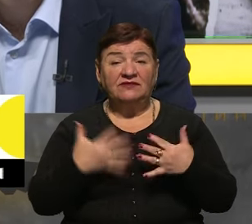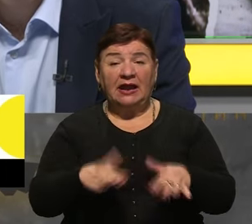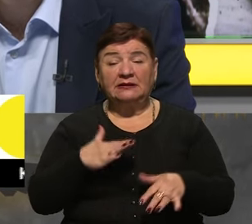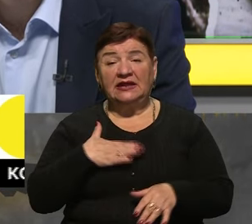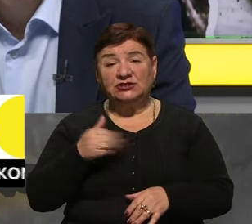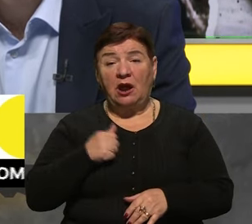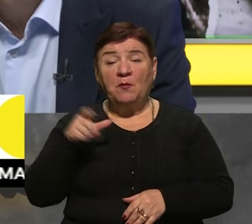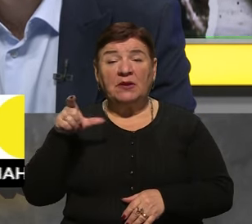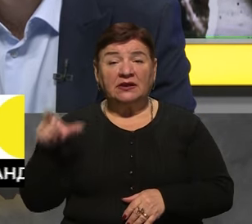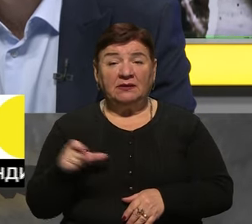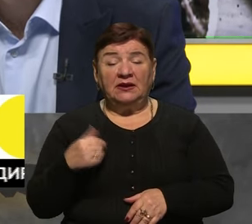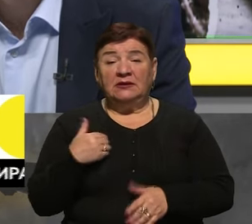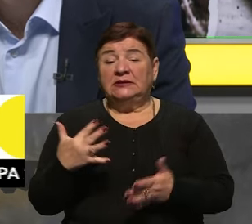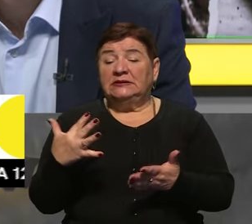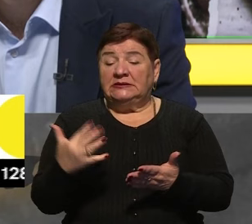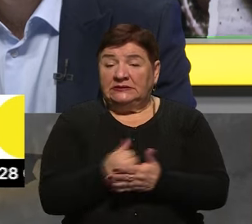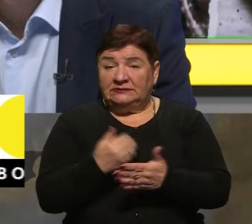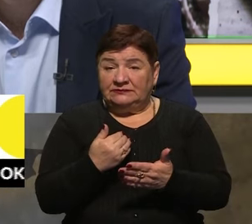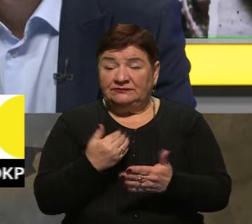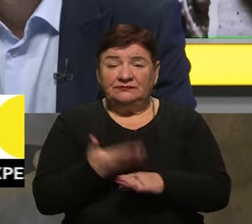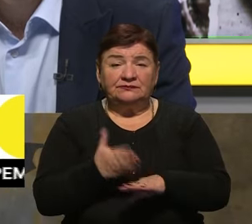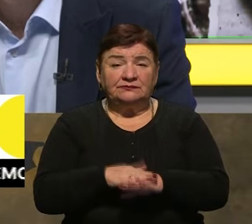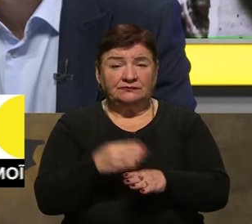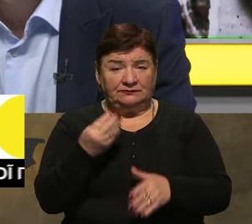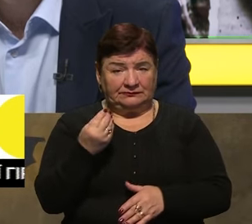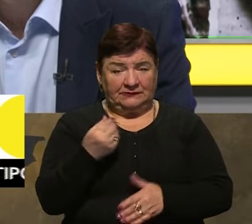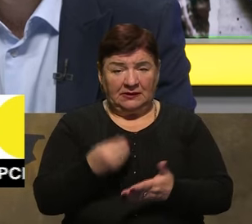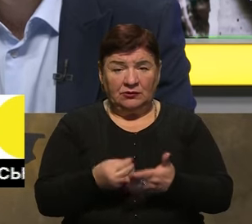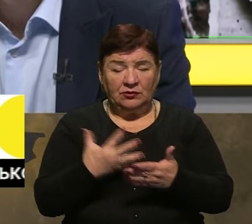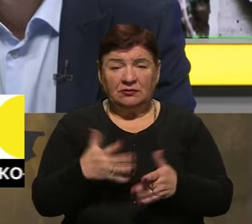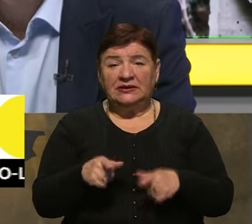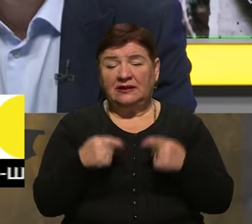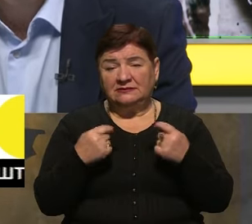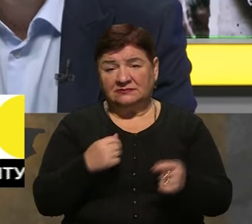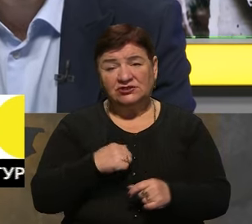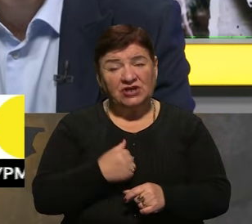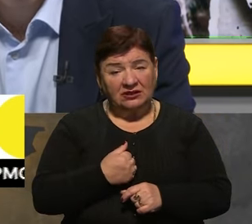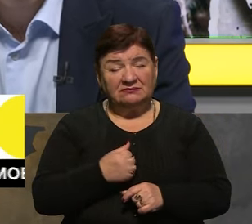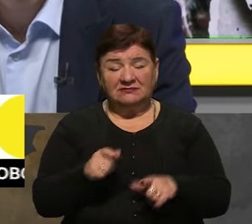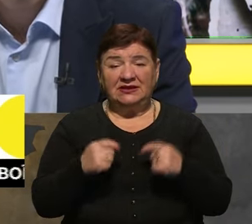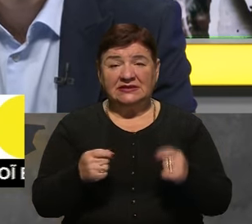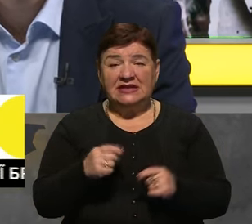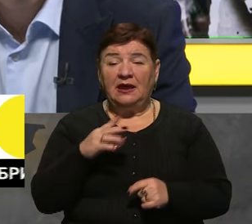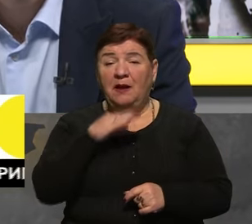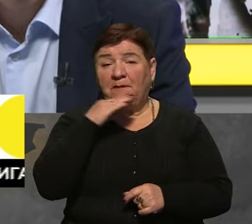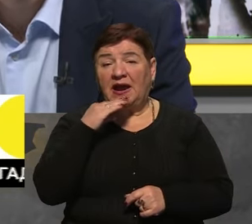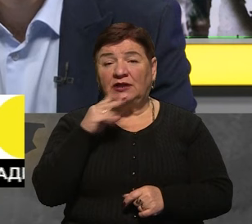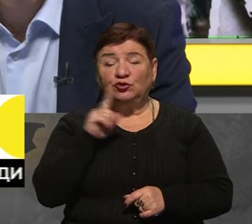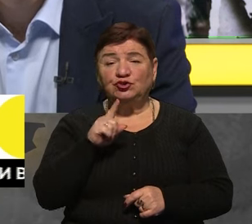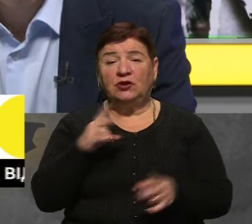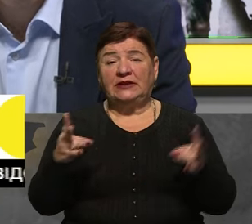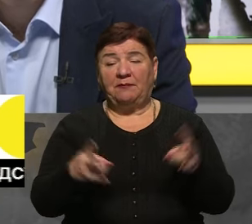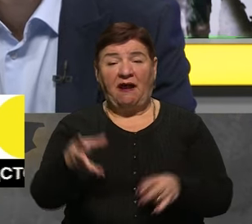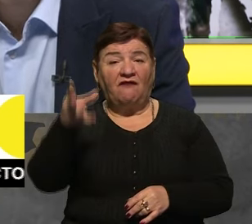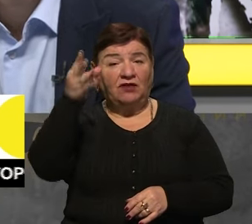побратимів, тому що певні успіхи, вони даються важкою ціною, на жаль. Тому, скажу, доводиться багато що враховувати.